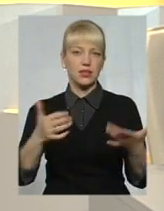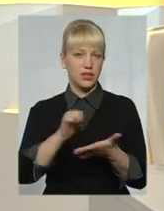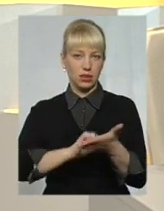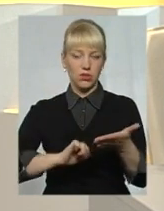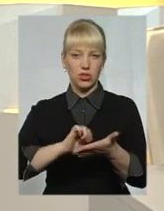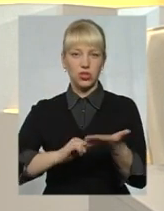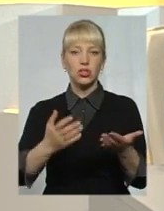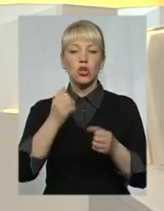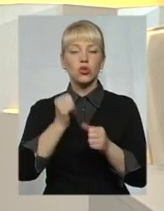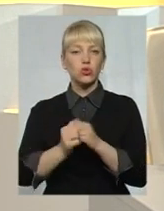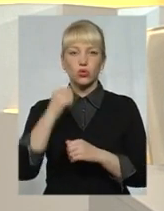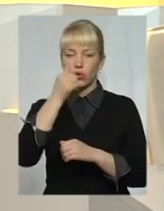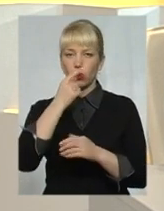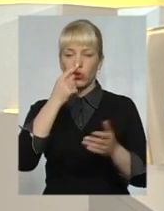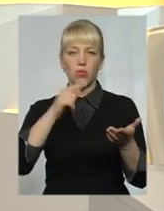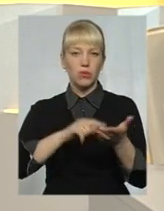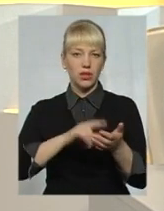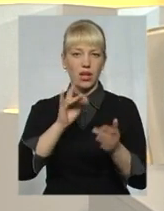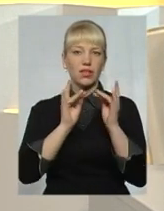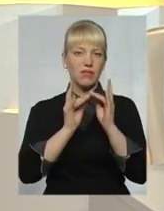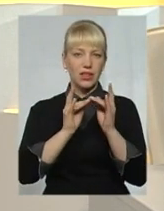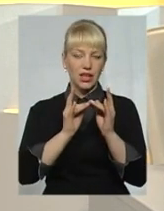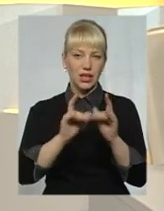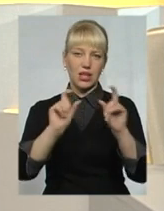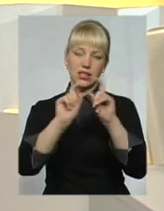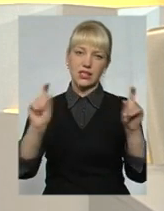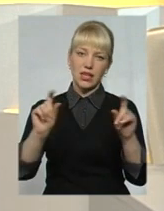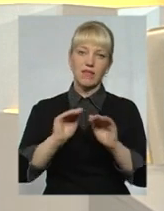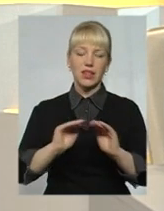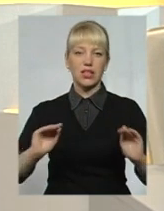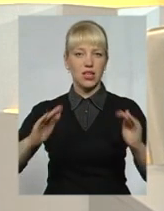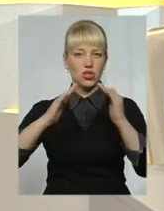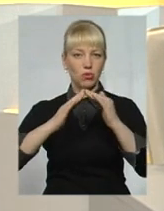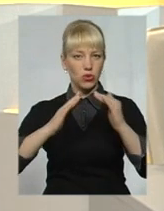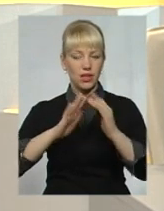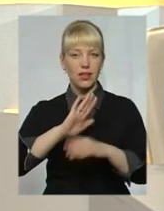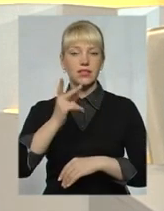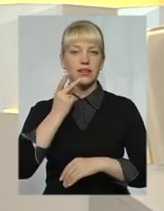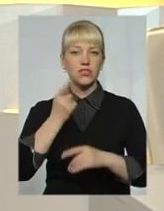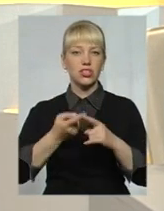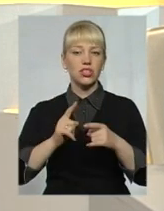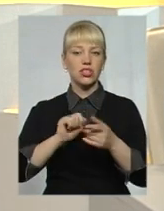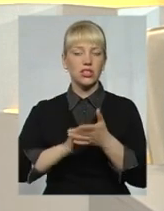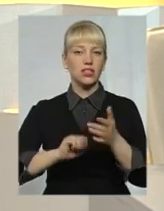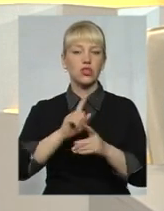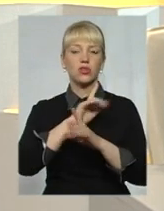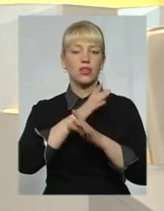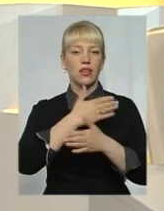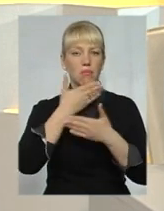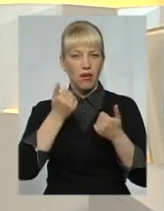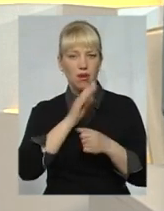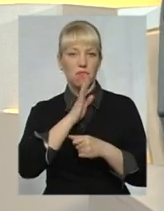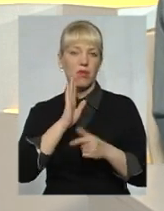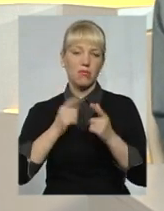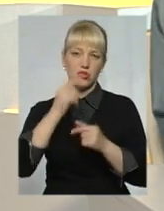щороку опиняються в інтернатних закладах, дитячих будинках. І не завжди через те, що не стало мами чи тата, через